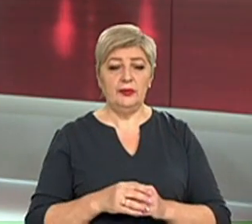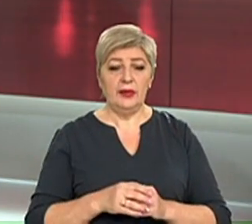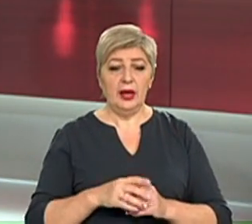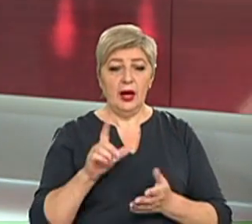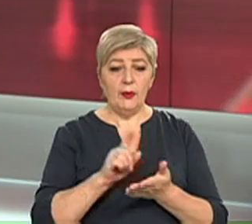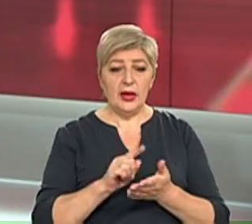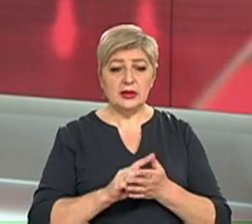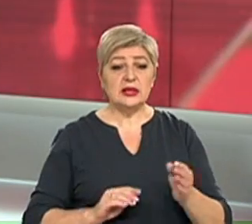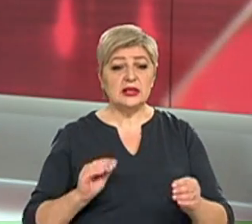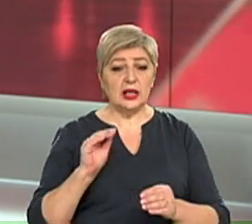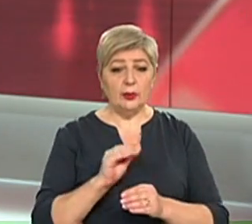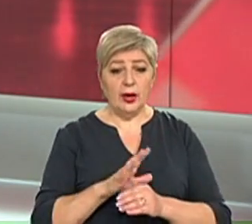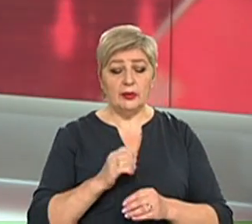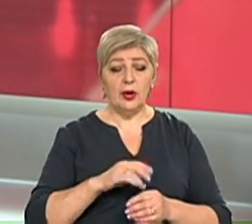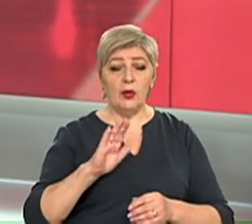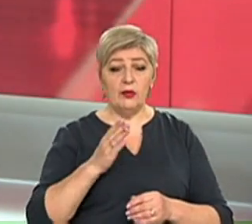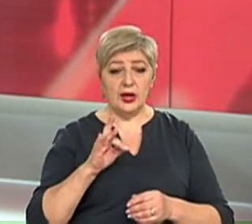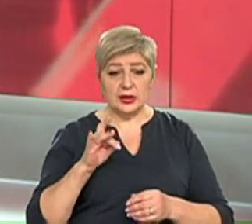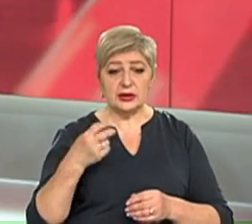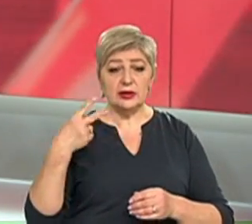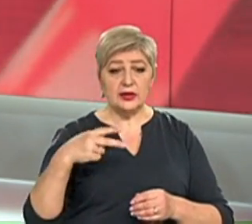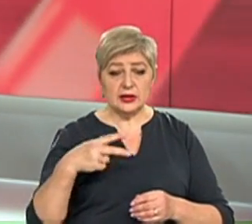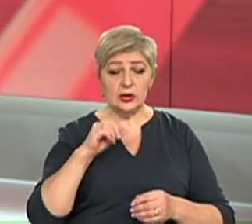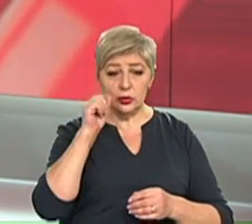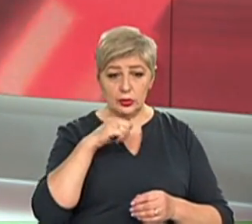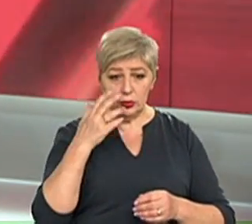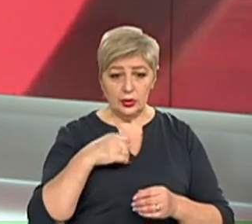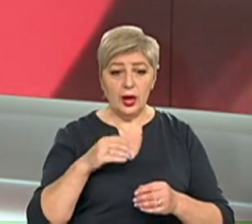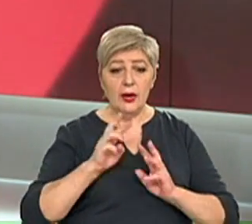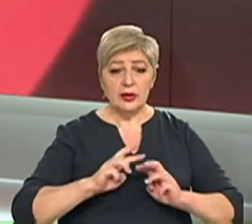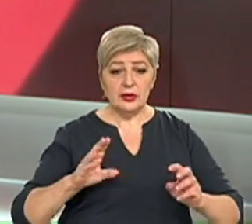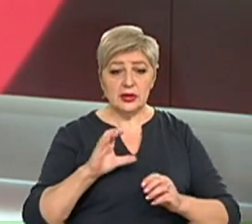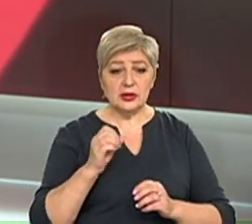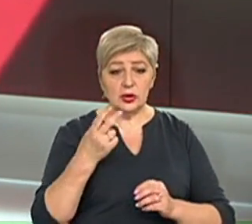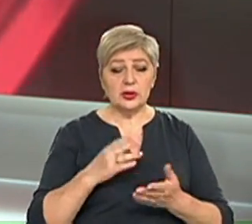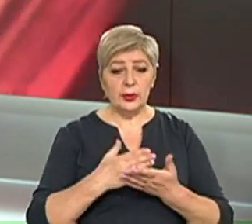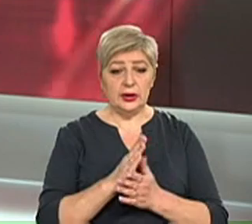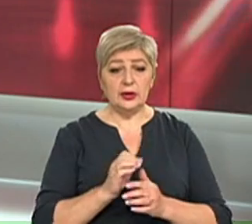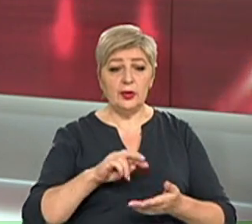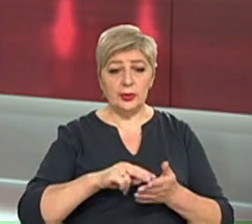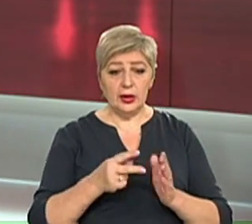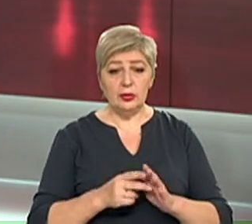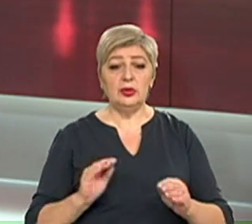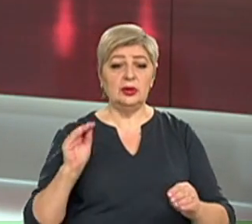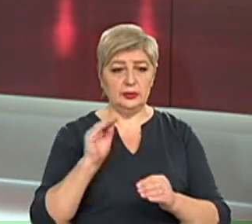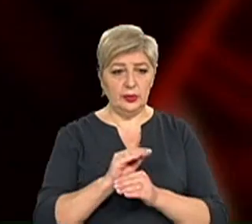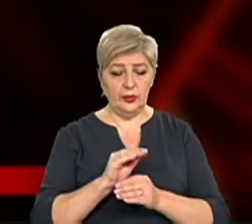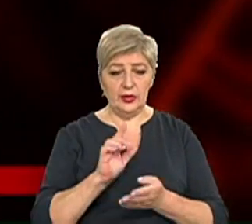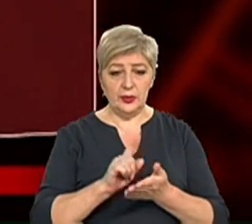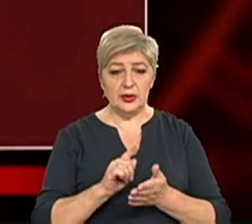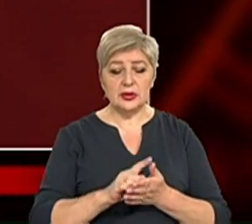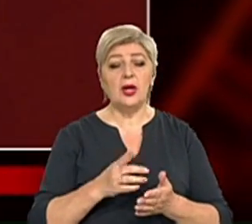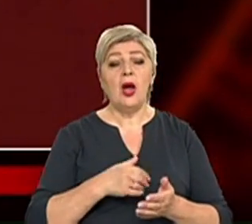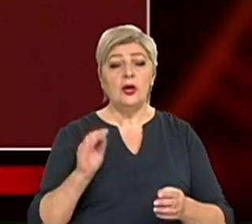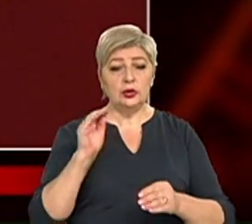Пенсії з надбавкою. У вересні 2020-го Міністерство соцполітики планує провести індексацію. Додаткові кошти отримають